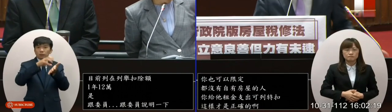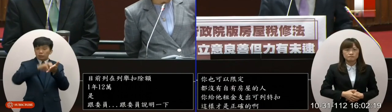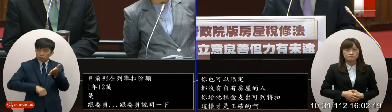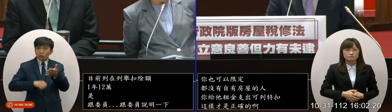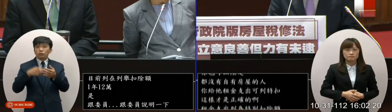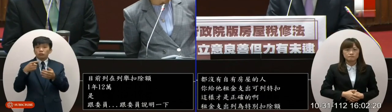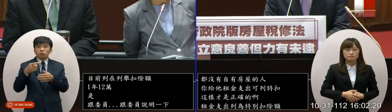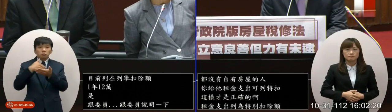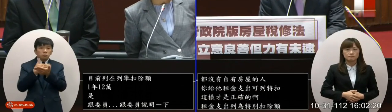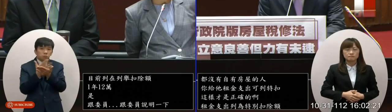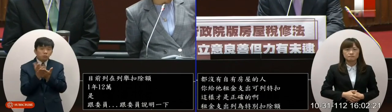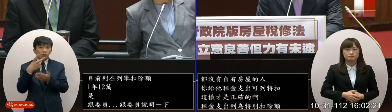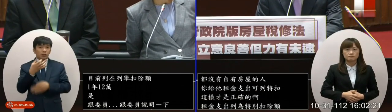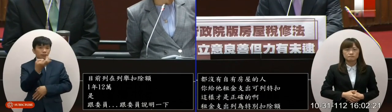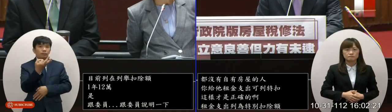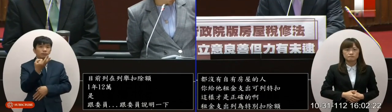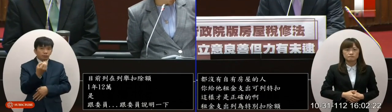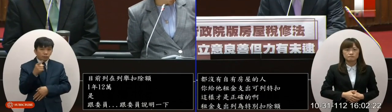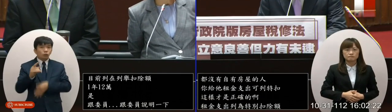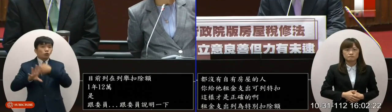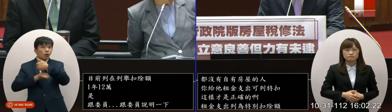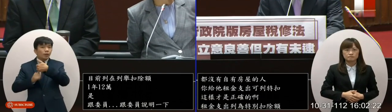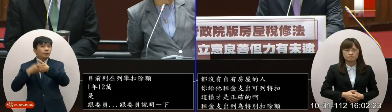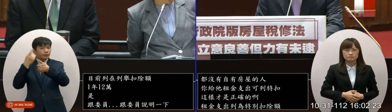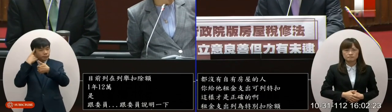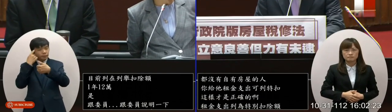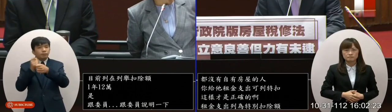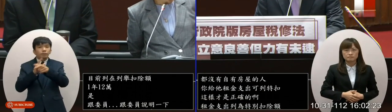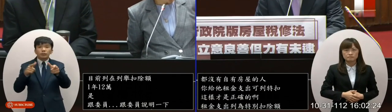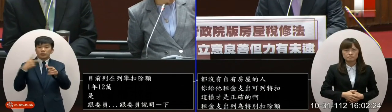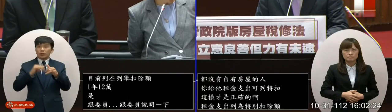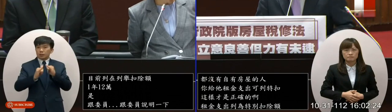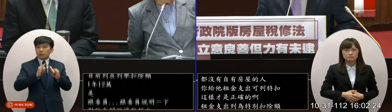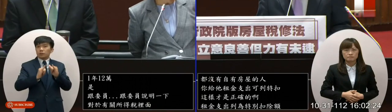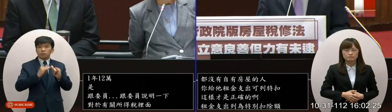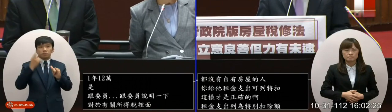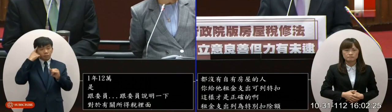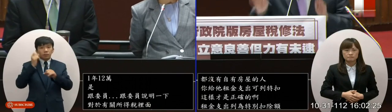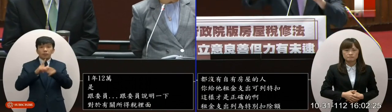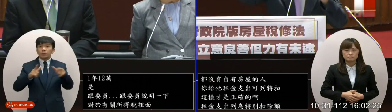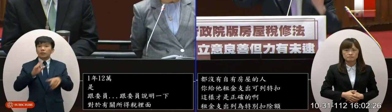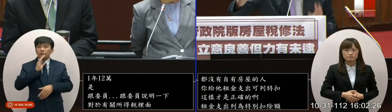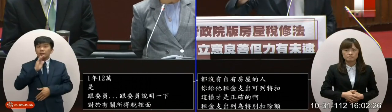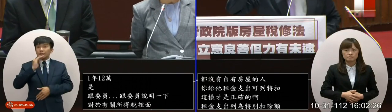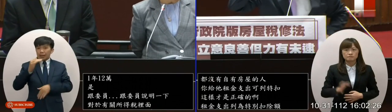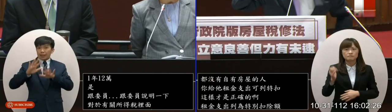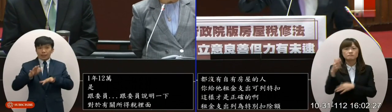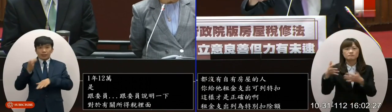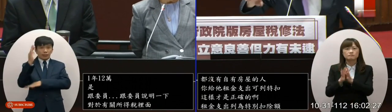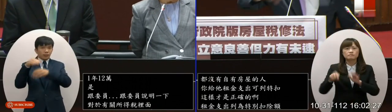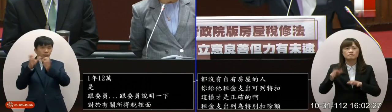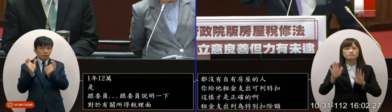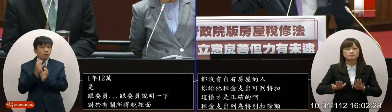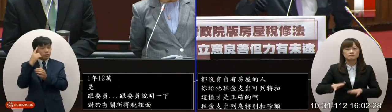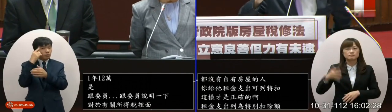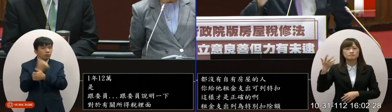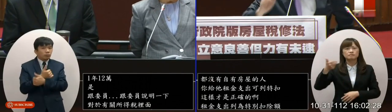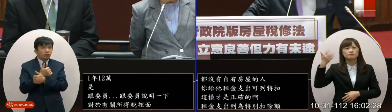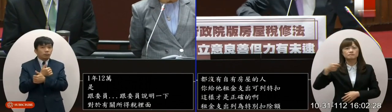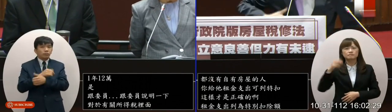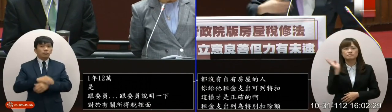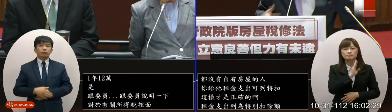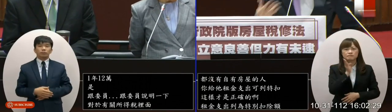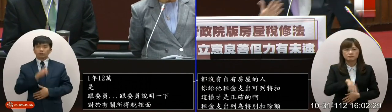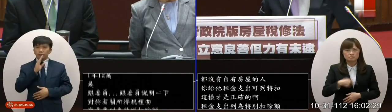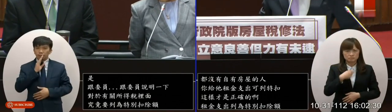還有金額當然委員們都有很多相當多的意見以及社會有各多意見但是財政部在這考量的時候財政部現在講的都是空話我現在講租